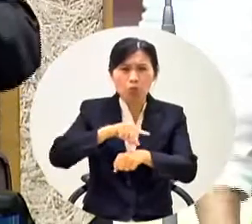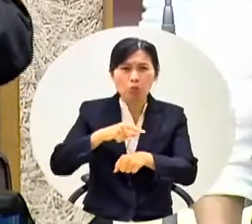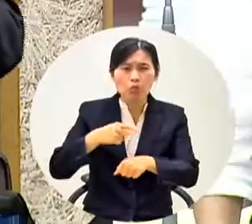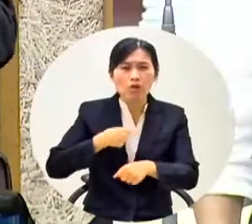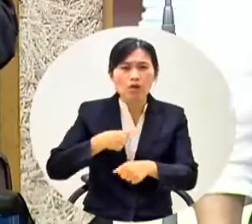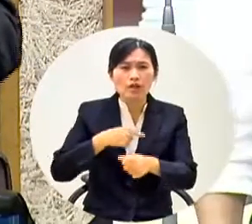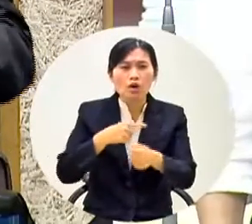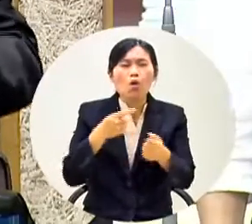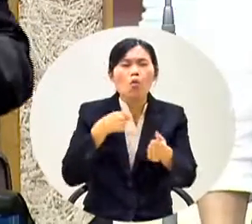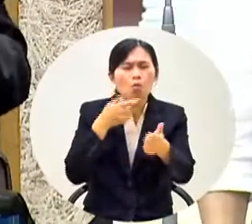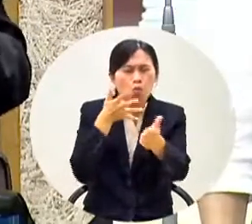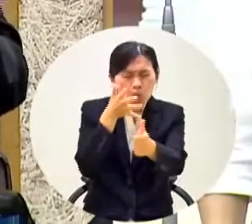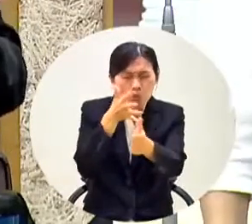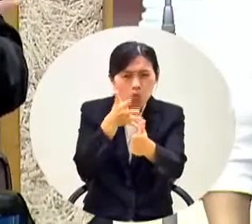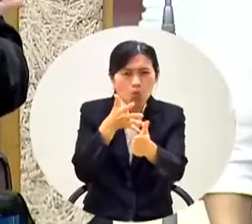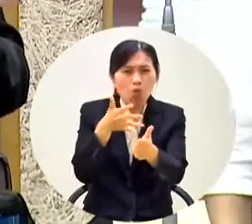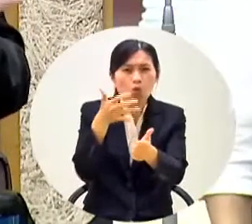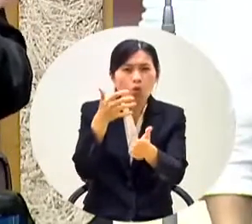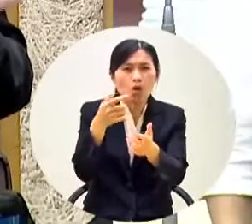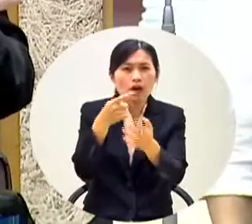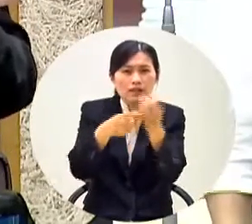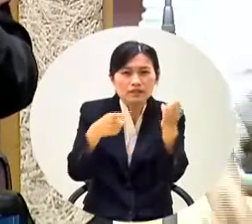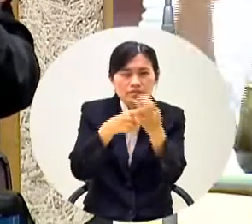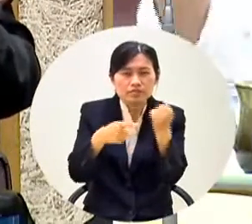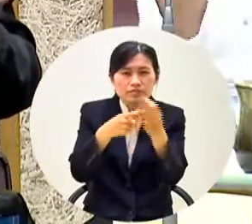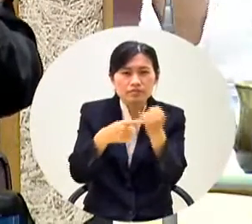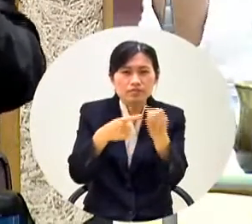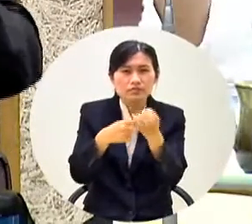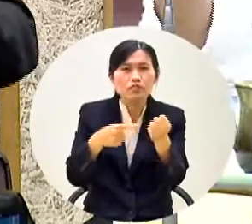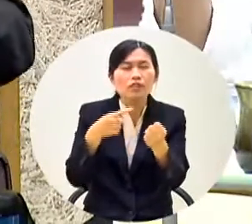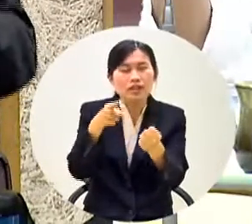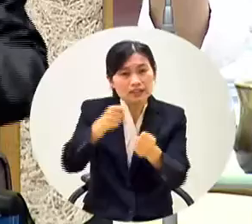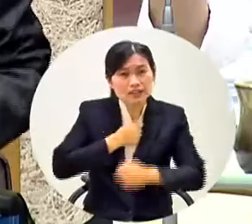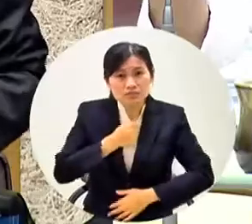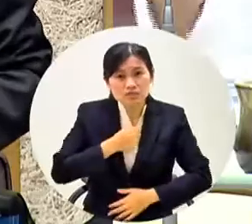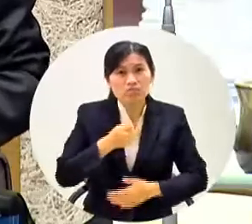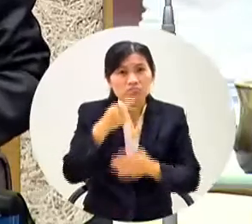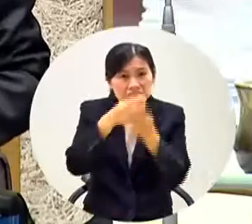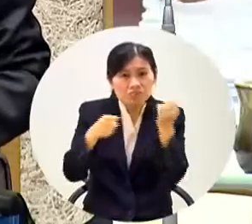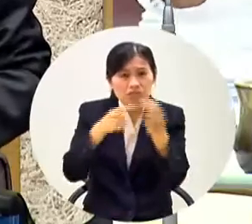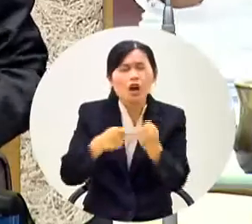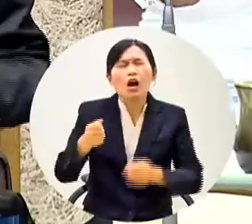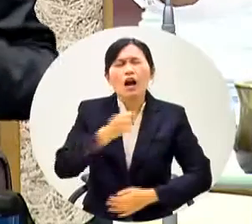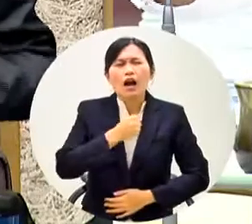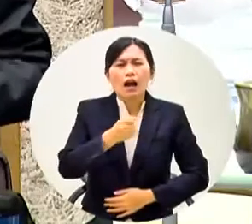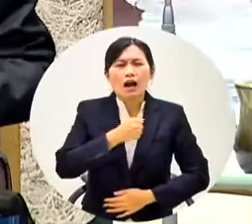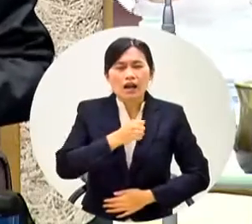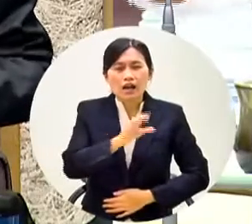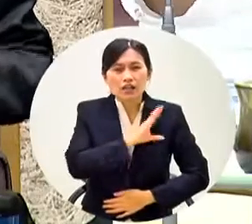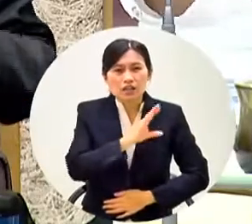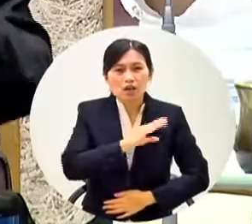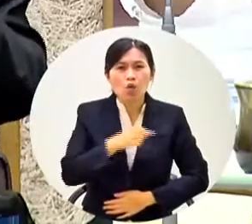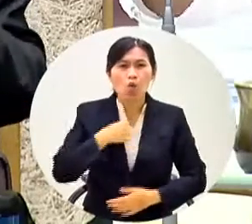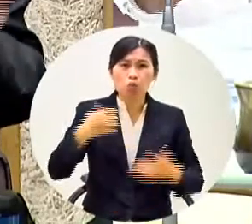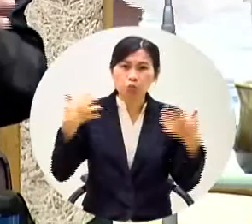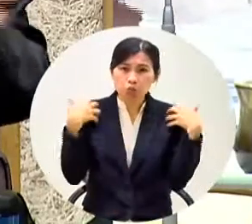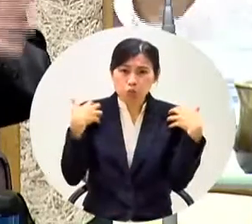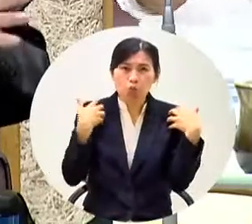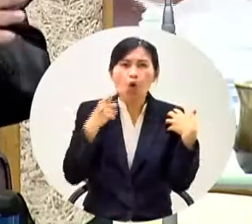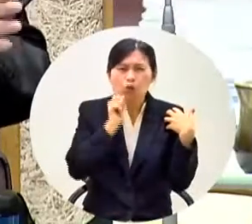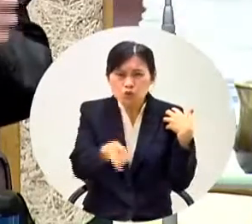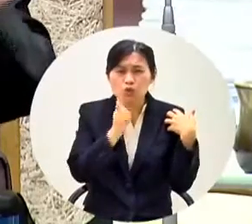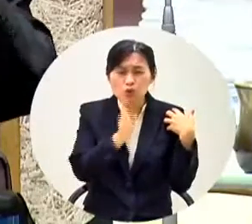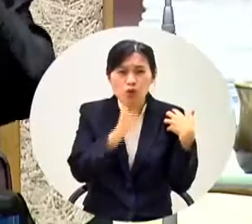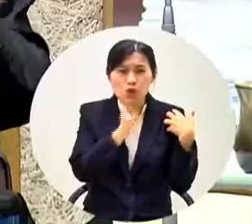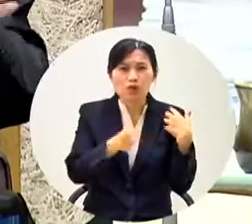台就好我們這樣做你知道幾台嗎你知道幾台嗎我當然知道說負責我當然我要講